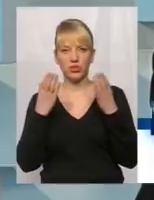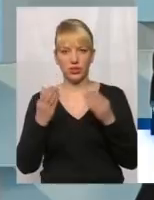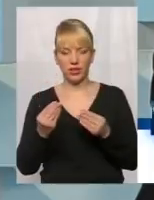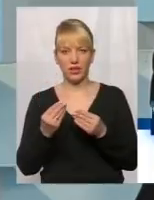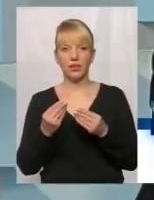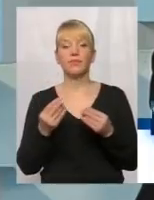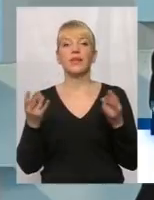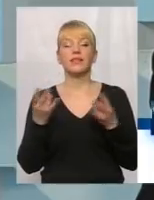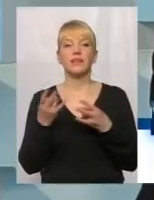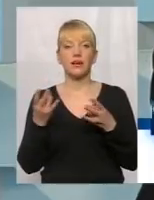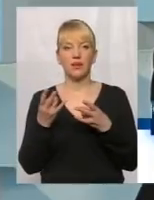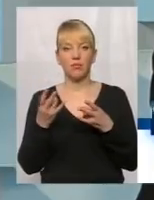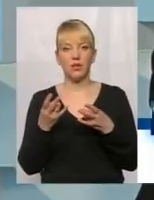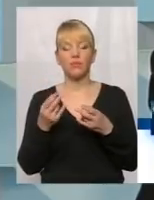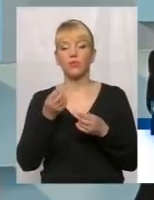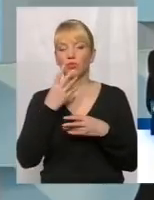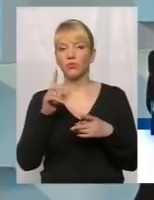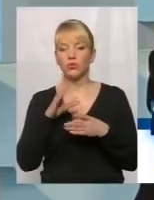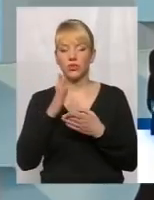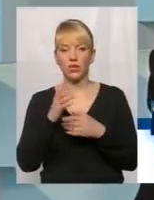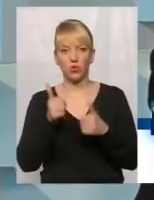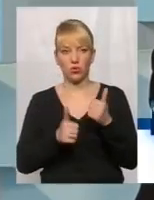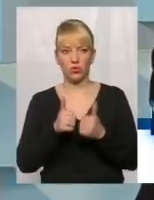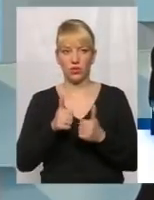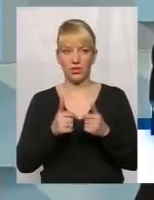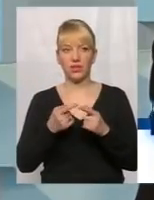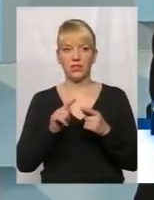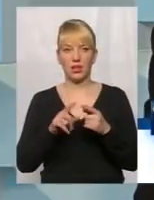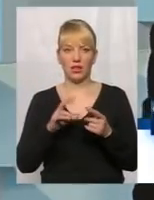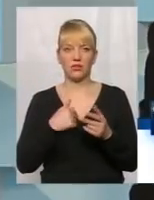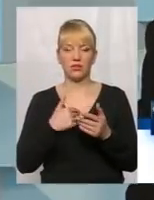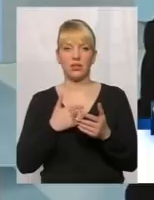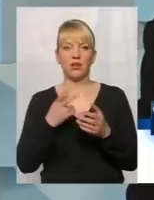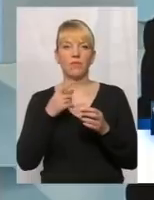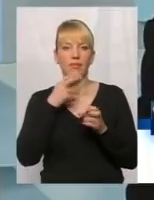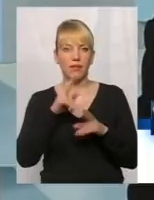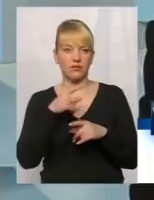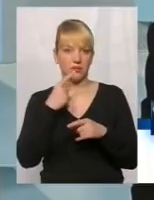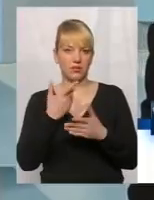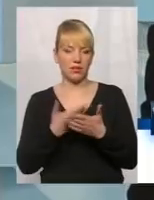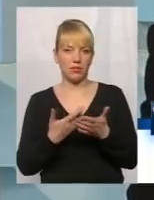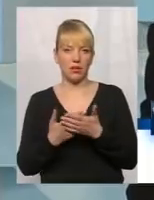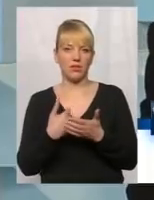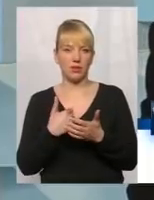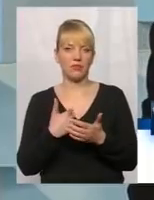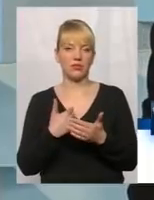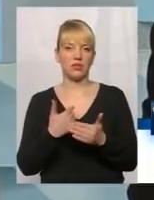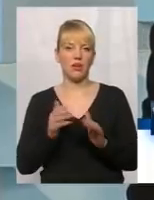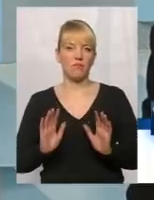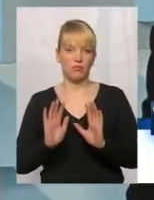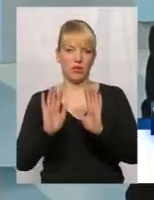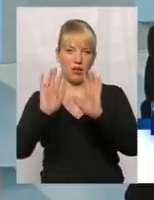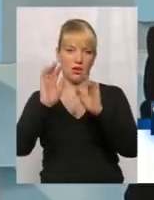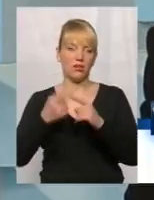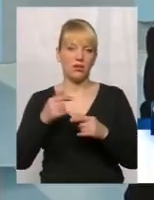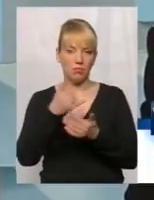треба трошки, це добре, що є конкуренція. Це нас якось теж підганяє і говорить на